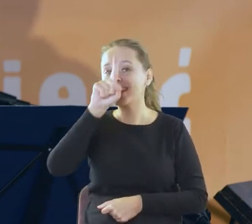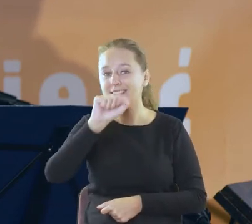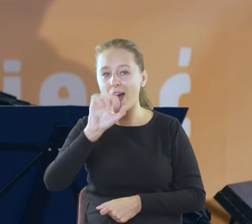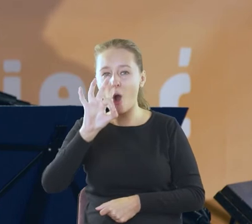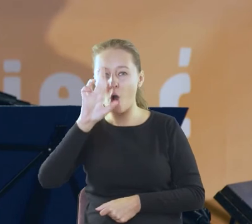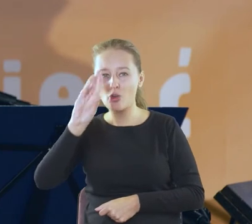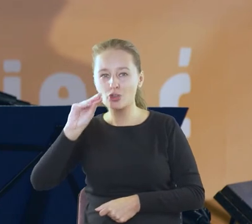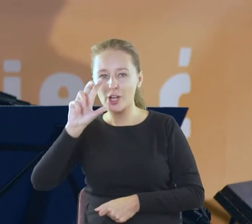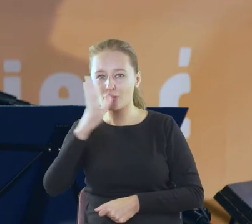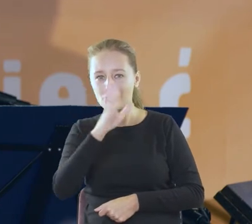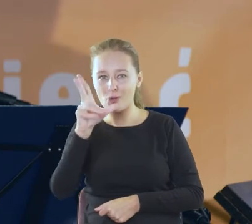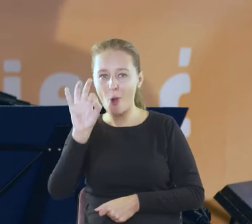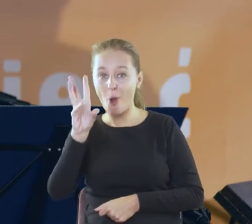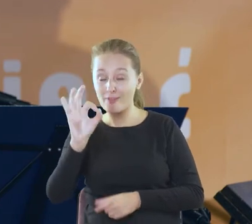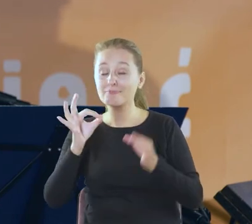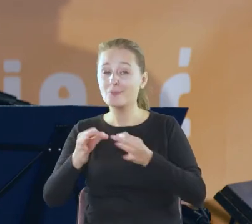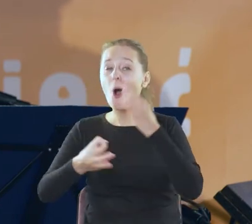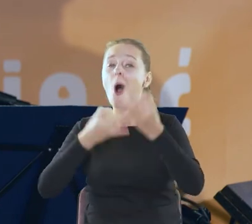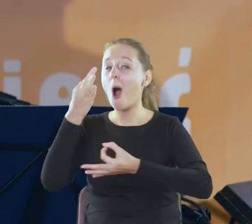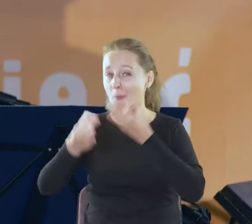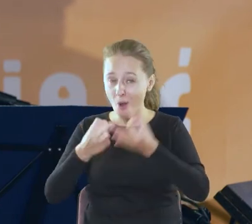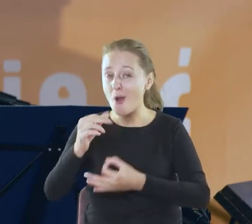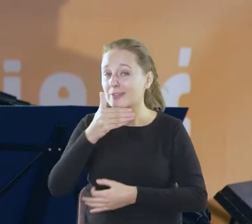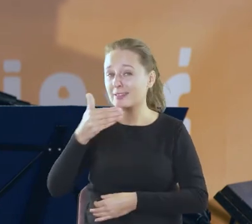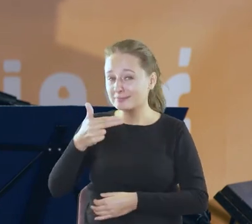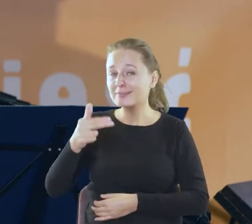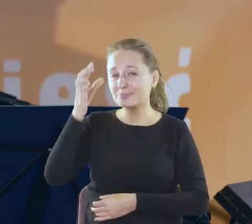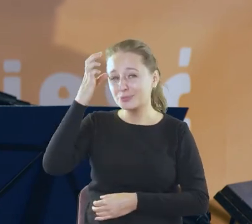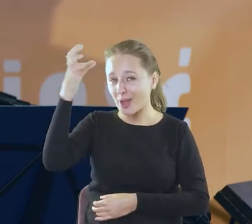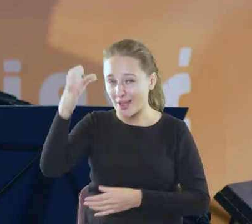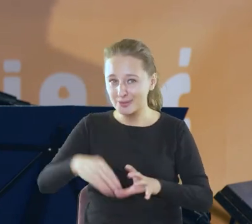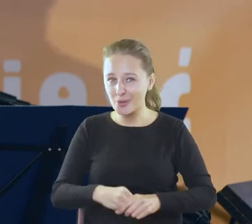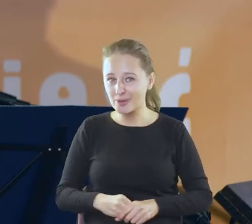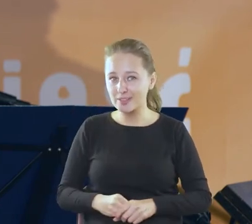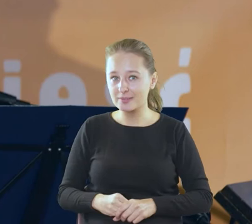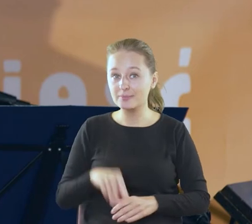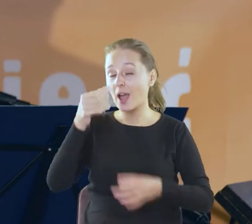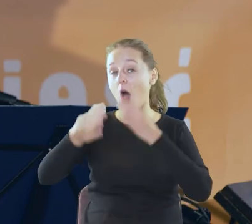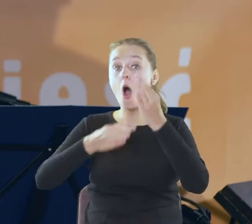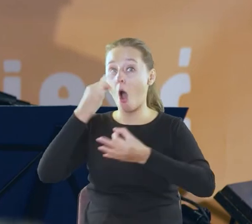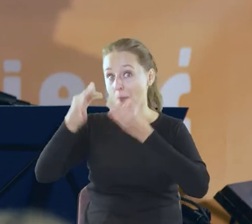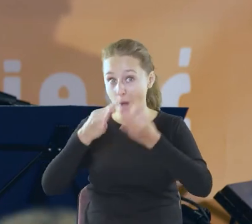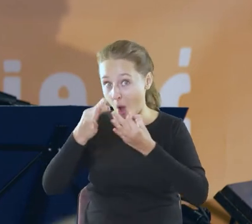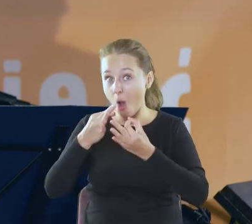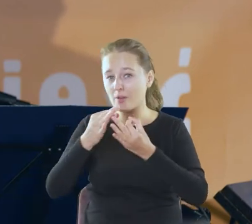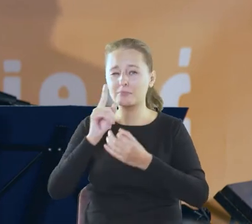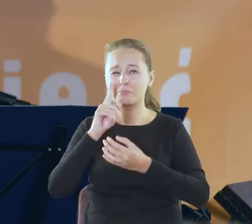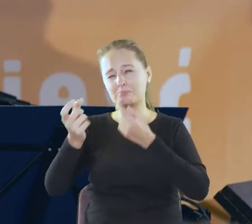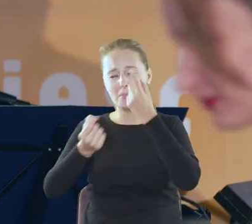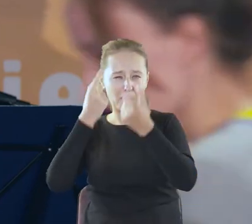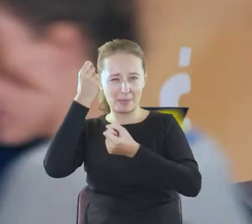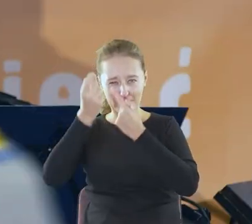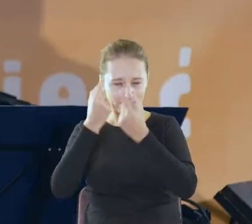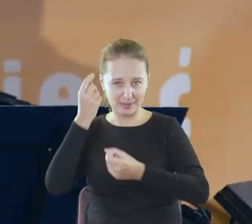i właśnie powiem coś o Elizie Orzeszkowej dookoła tej postaci jest zbudowana ta opowieść a właściwie wariacja